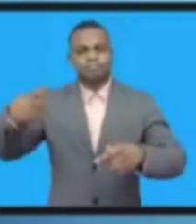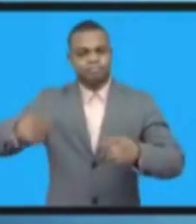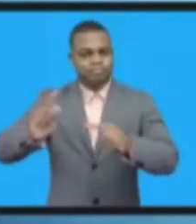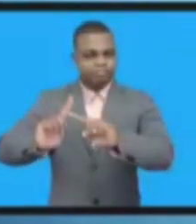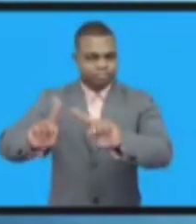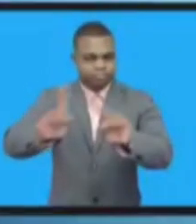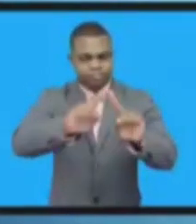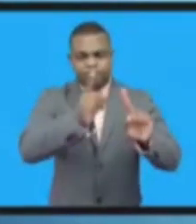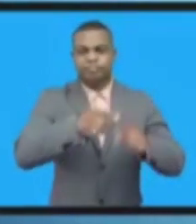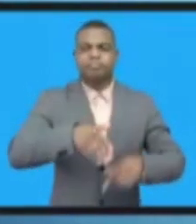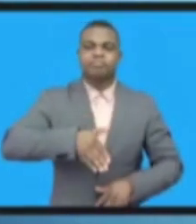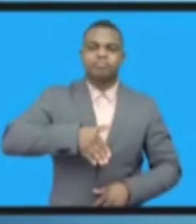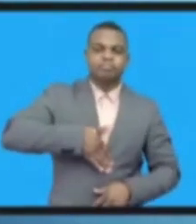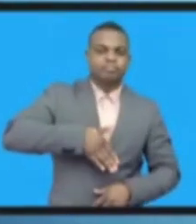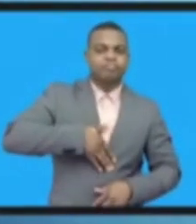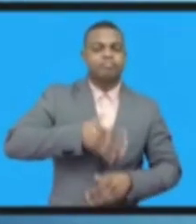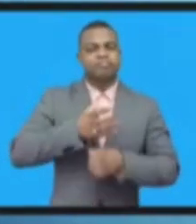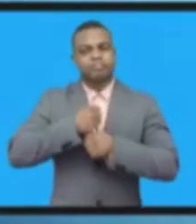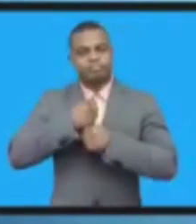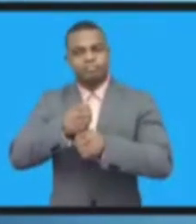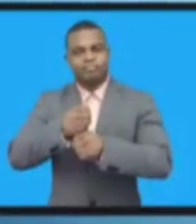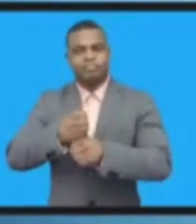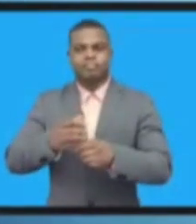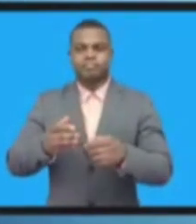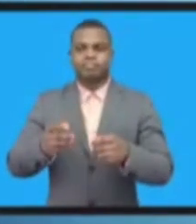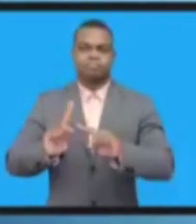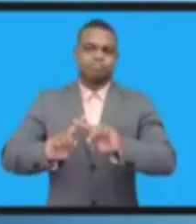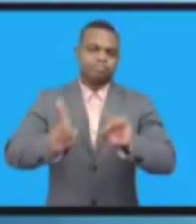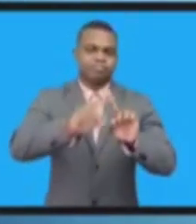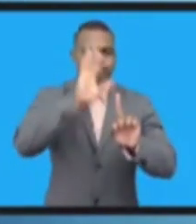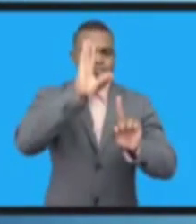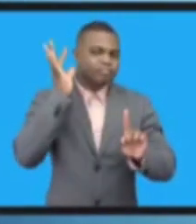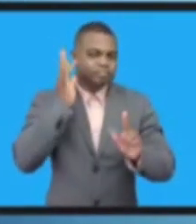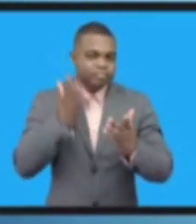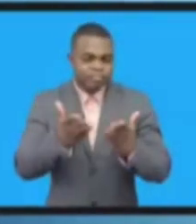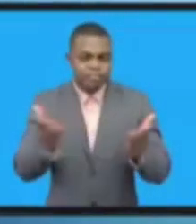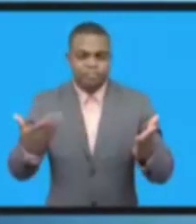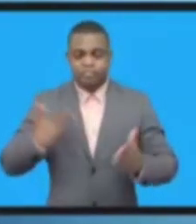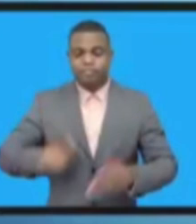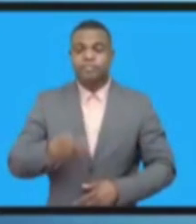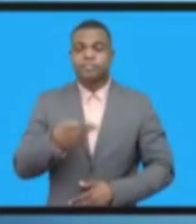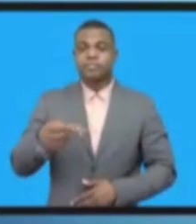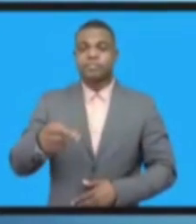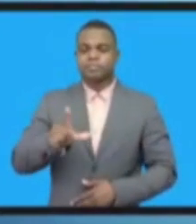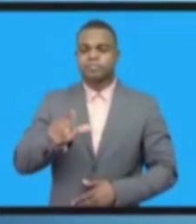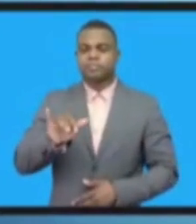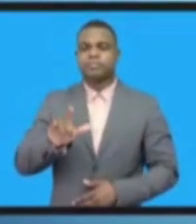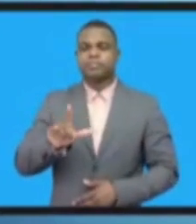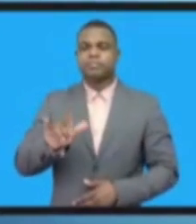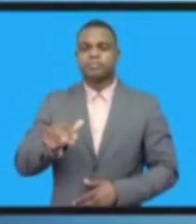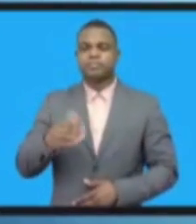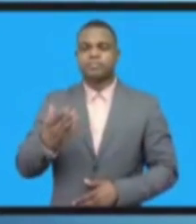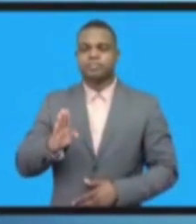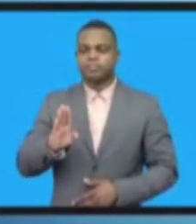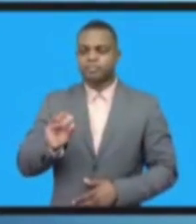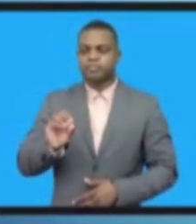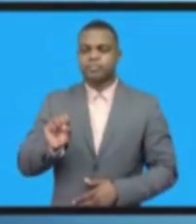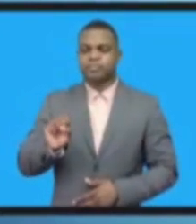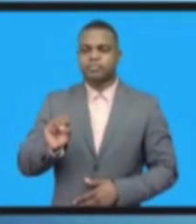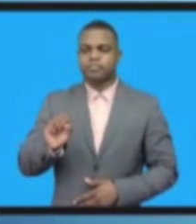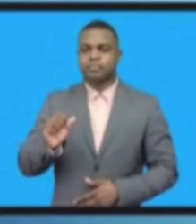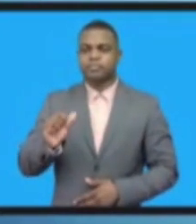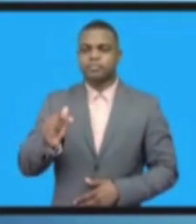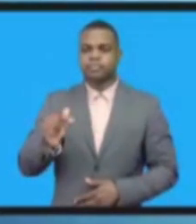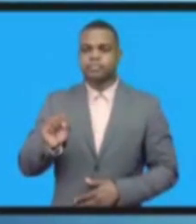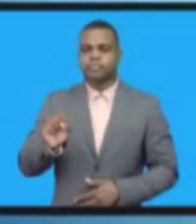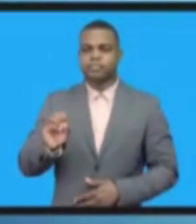Эдинам. Я координирую форум по управлению интернетом ГАНы.